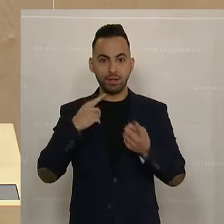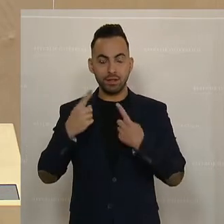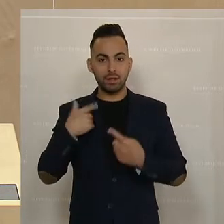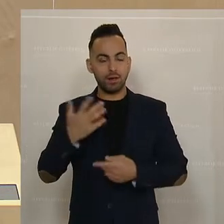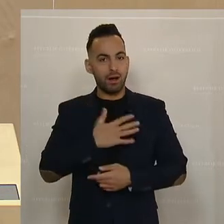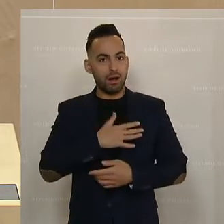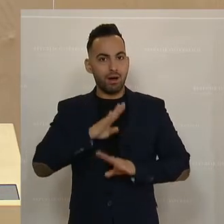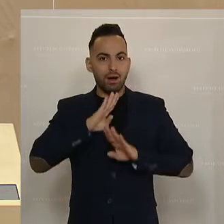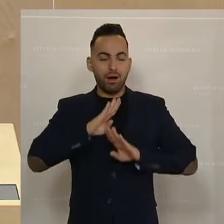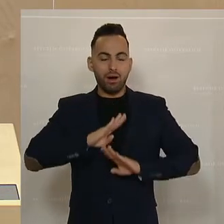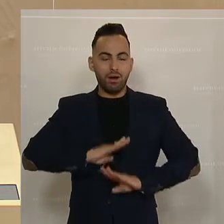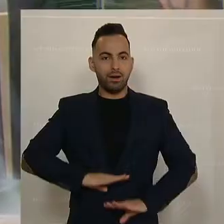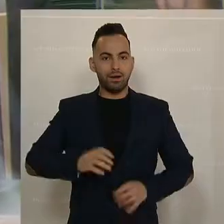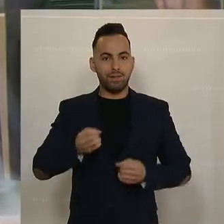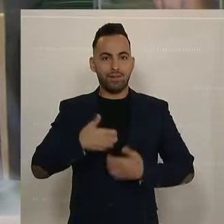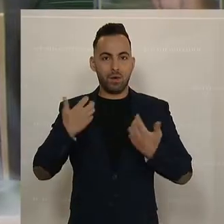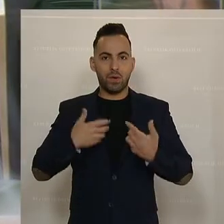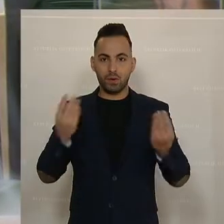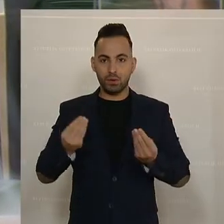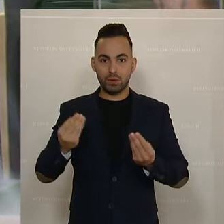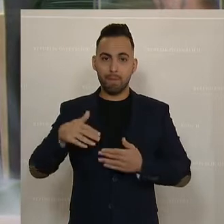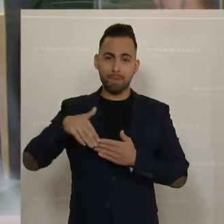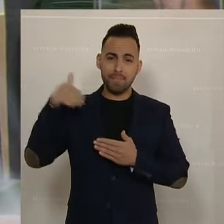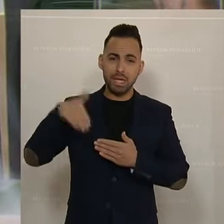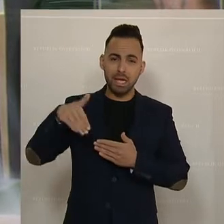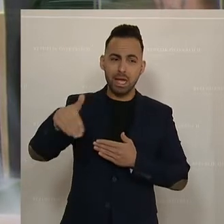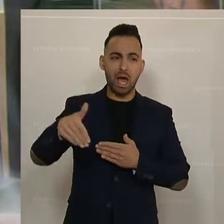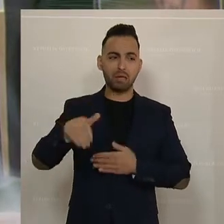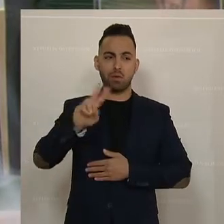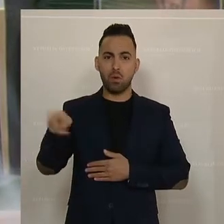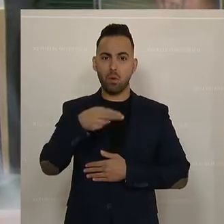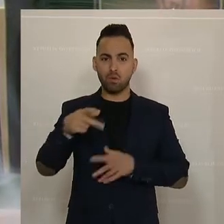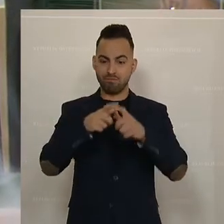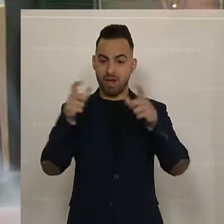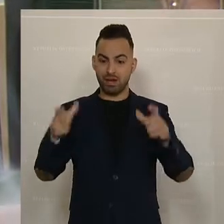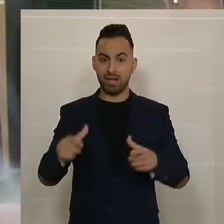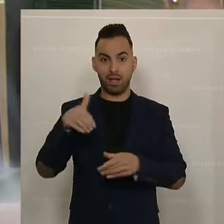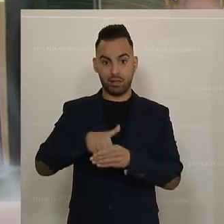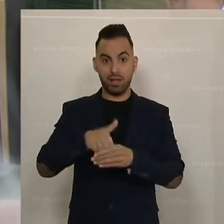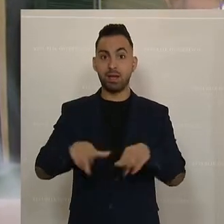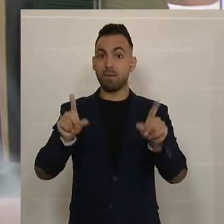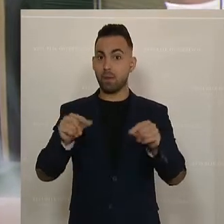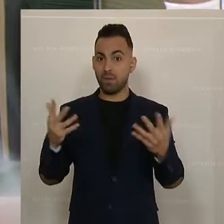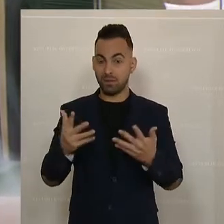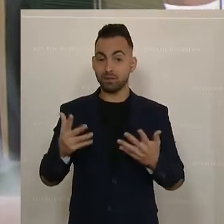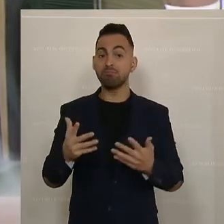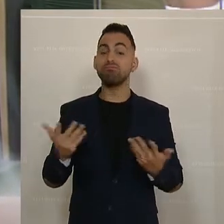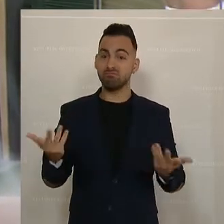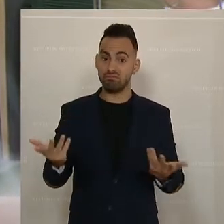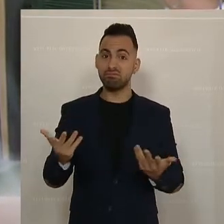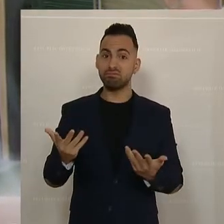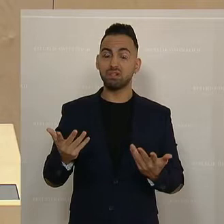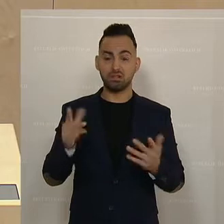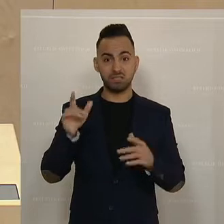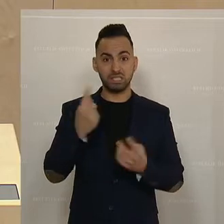vom Herzen gefallen ist, denn dieses milliardenschwere Paket bedeutet tatsächlich, dass sich die teilweise tatsächlich schon